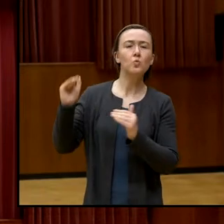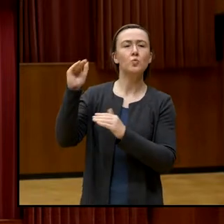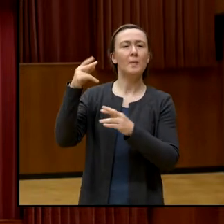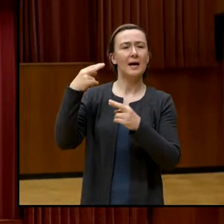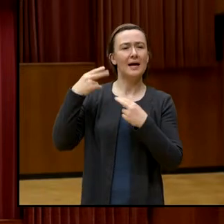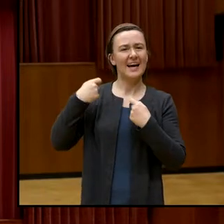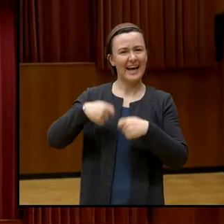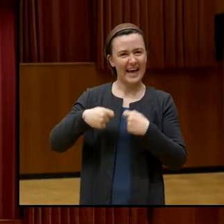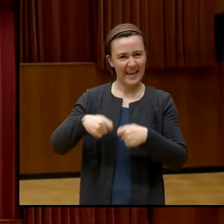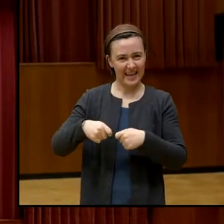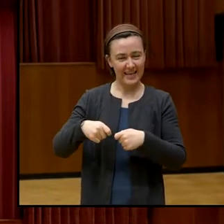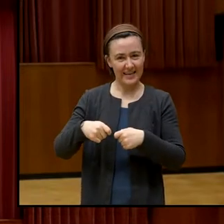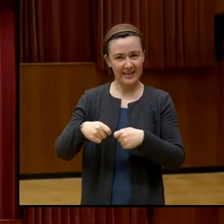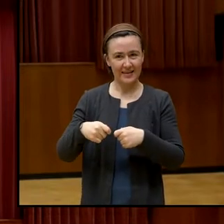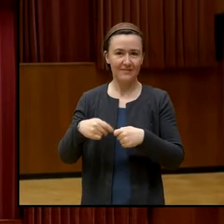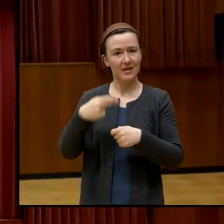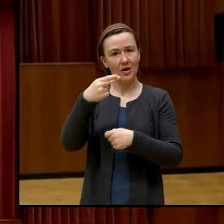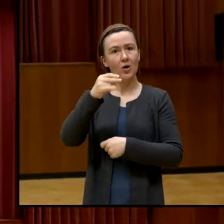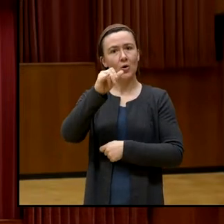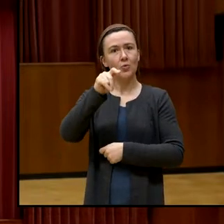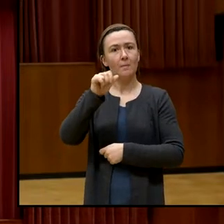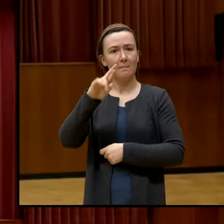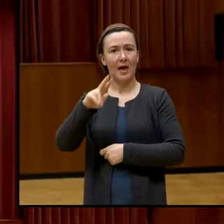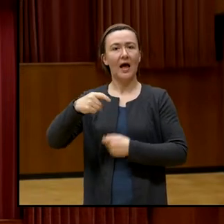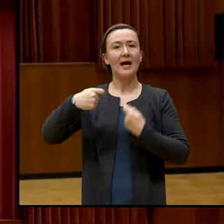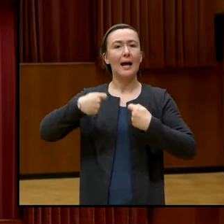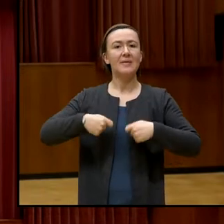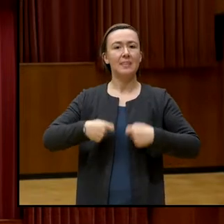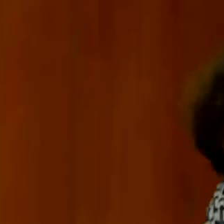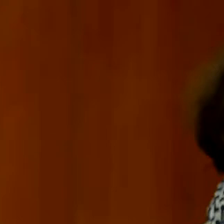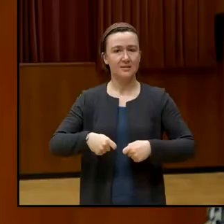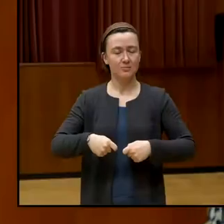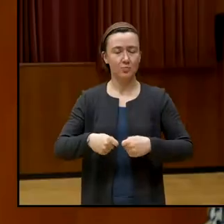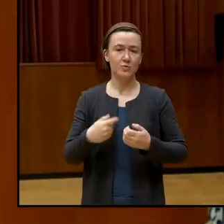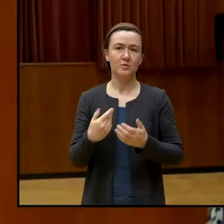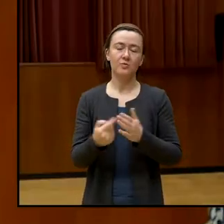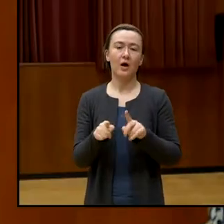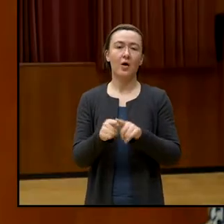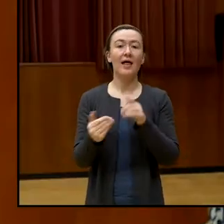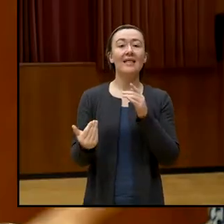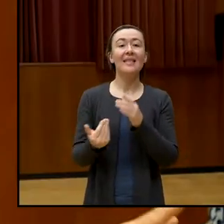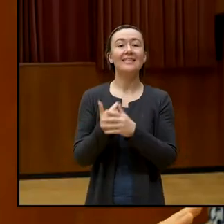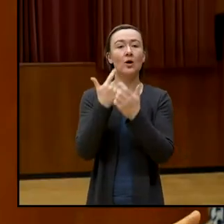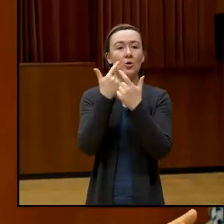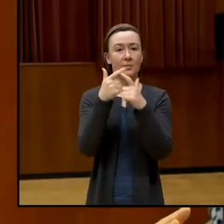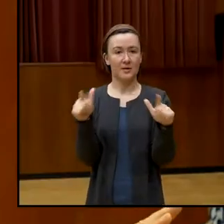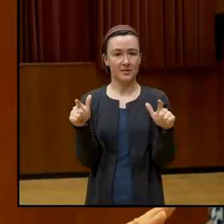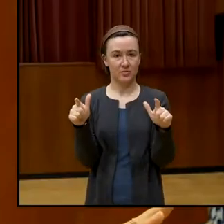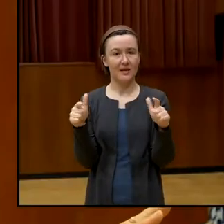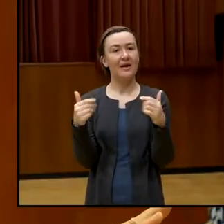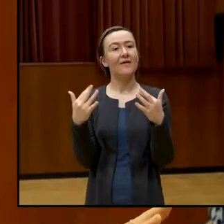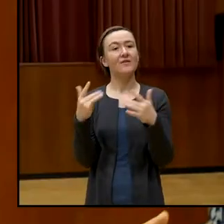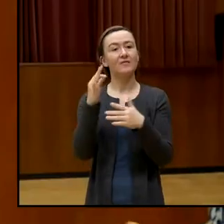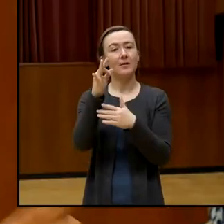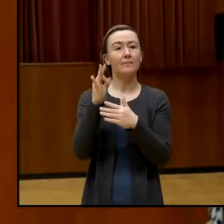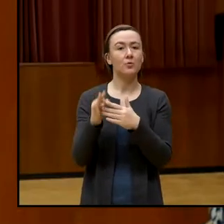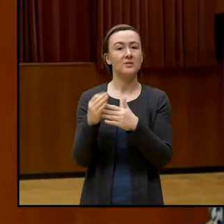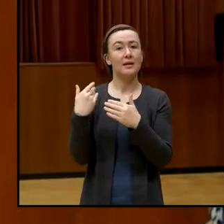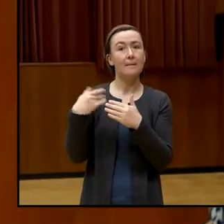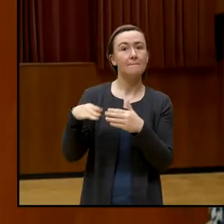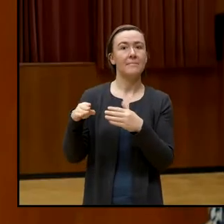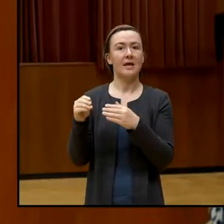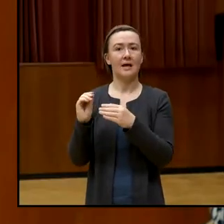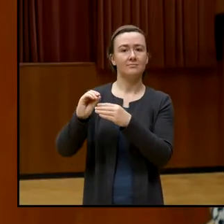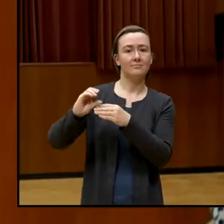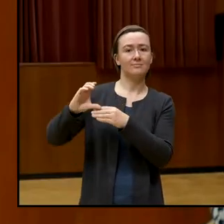wohlhabender geworden durch diesen Hyperkapitalismus und durch diesen Neoliberalismus? 20% der Durchschnitt und